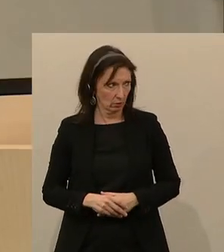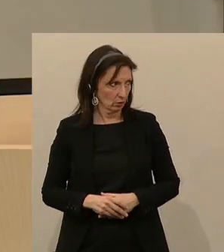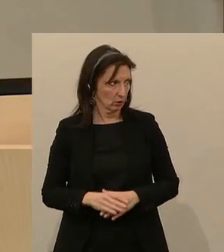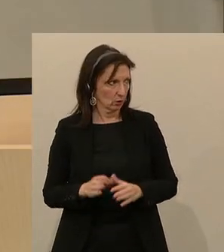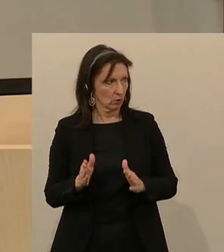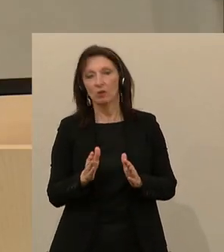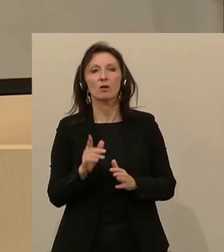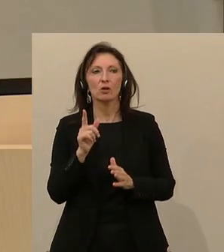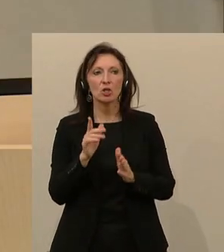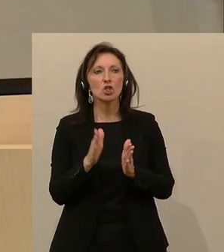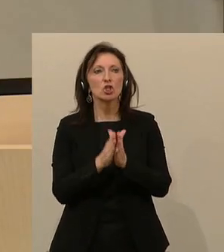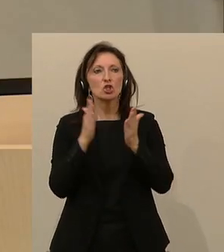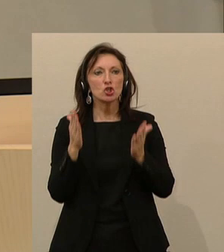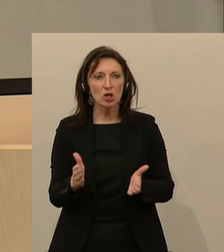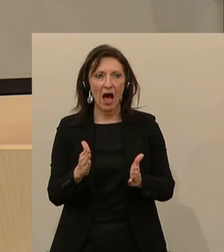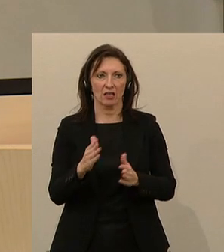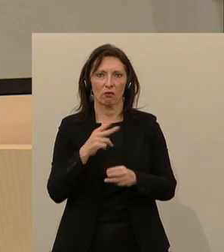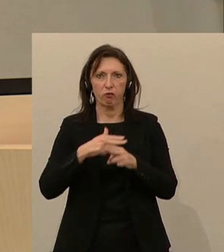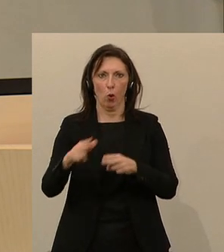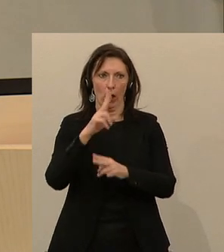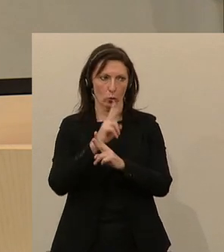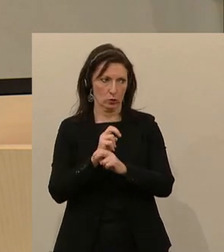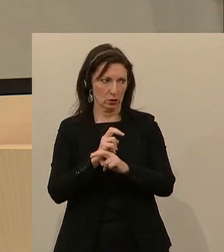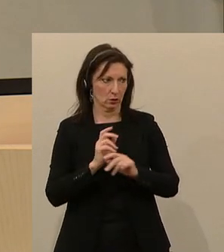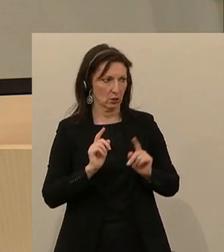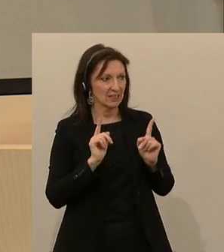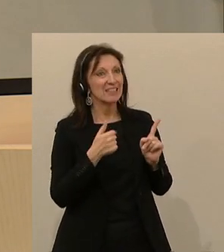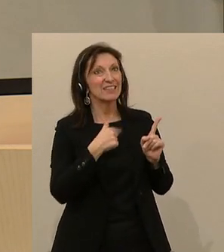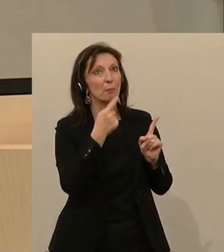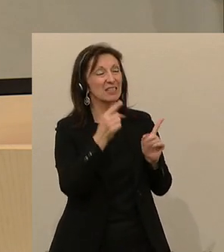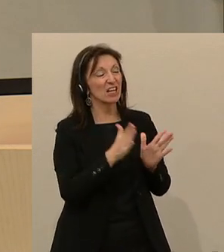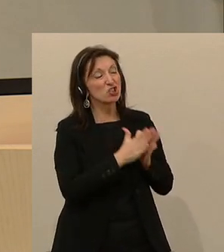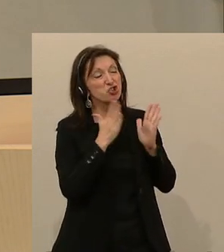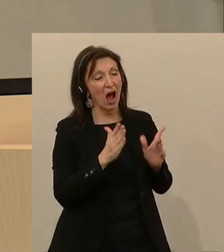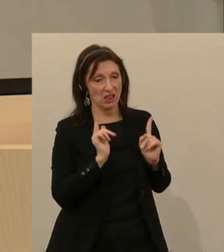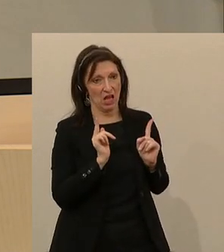von Österreich haben Sie gesagt. Schade. Schade.